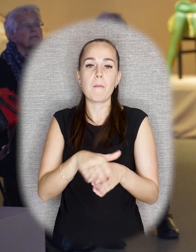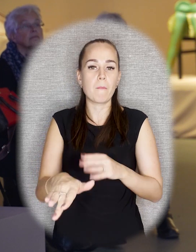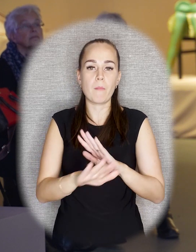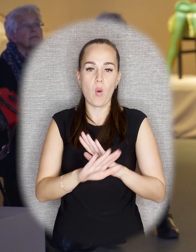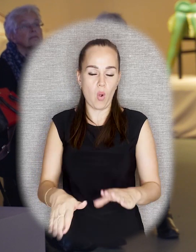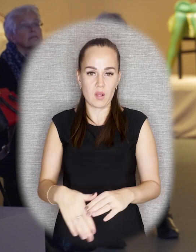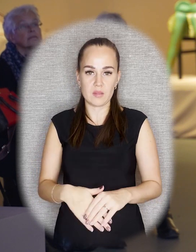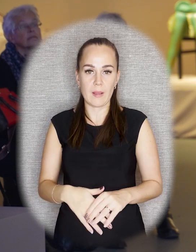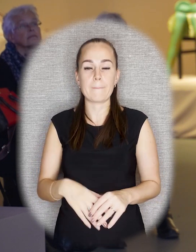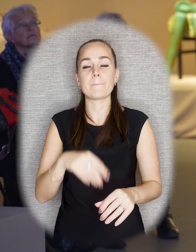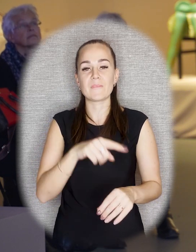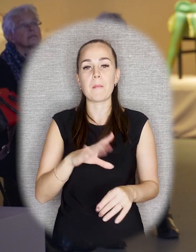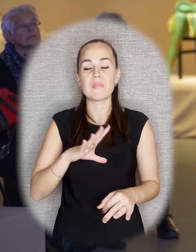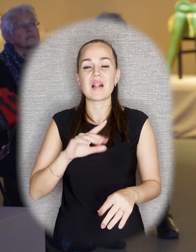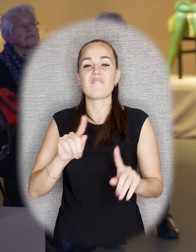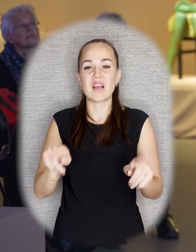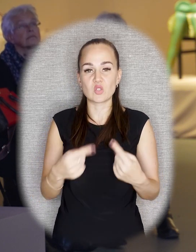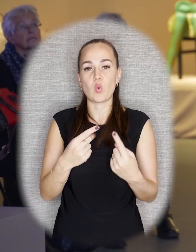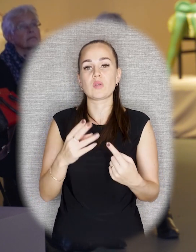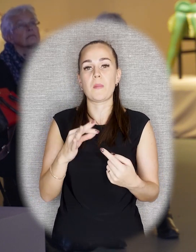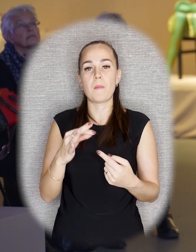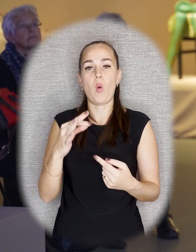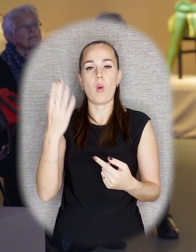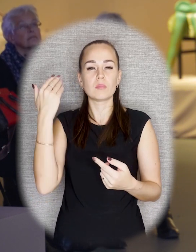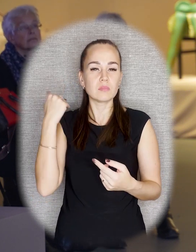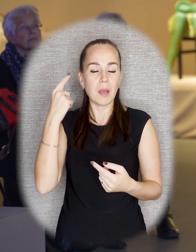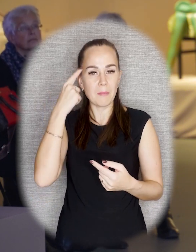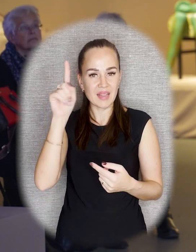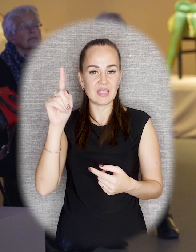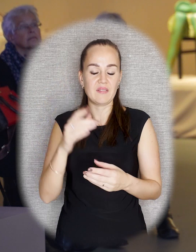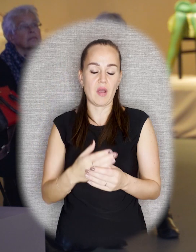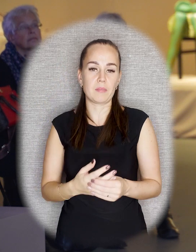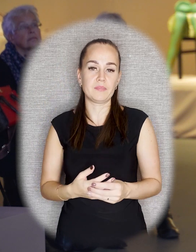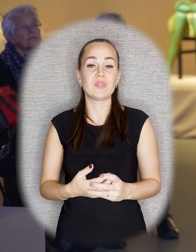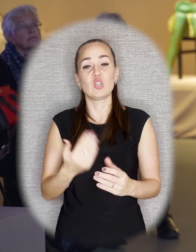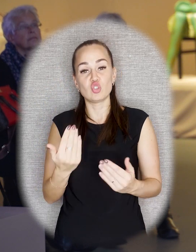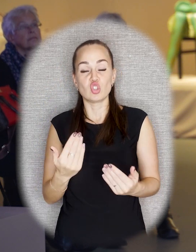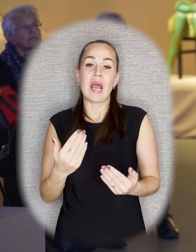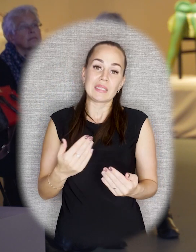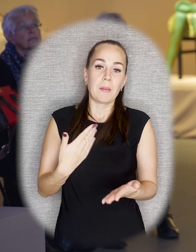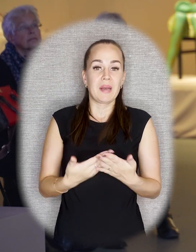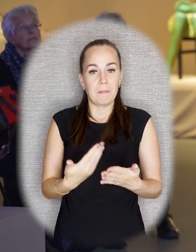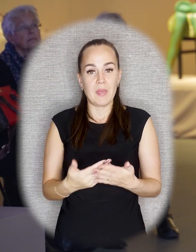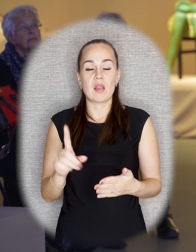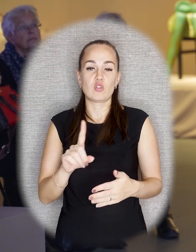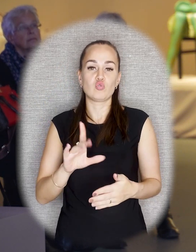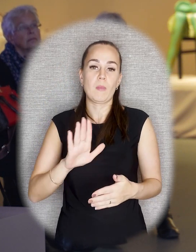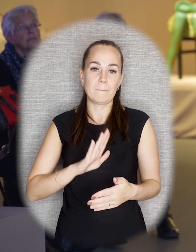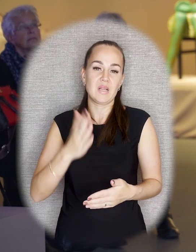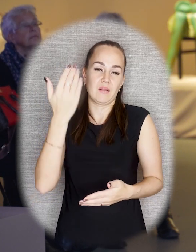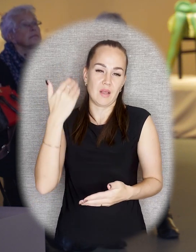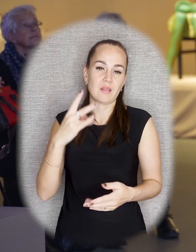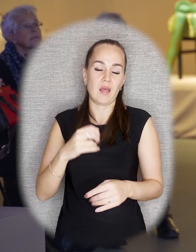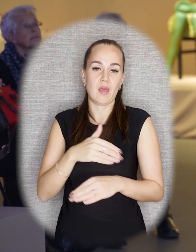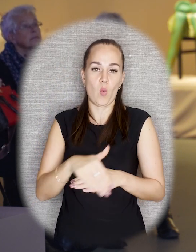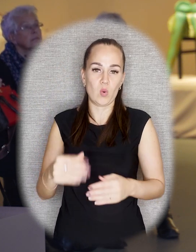какой-то авторской копии. И там воссоздан по мотивам памятник. Он немножечко отличается от оригинала. Но сейчас примерно то, что было когда-то на